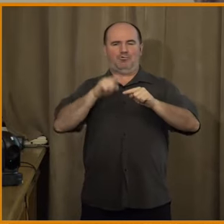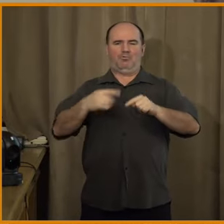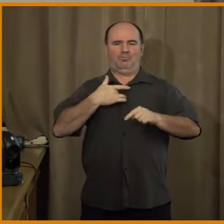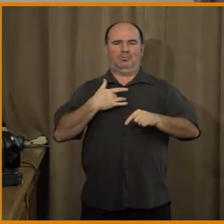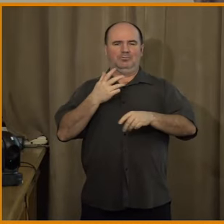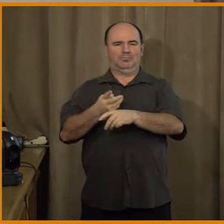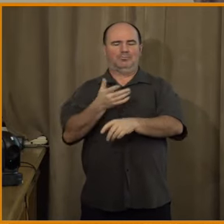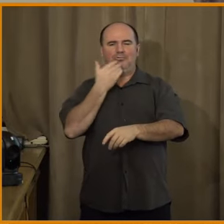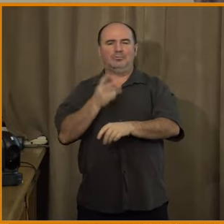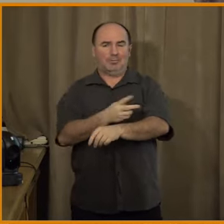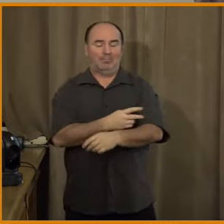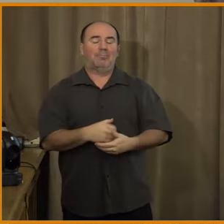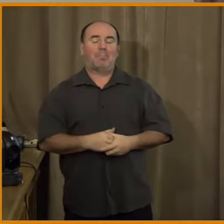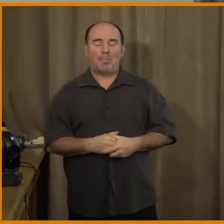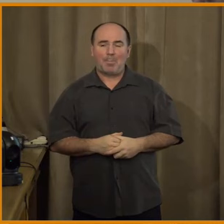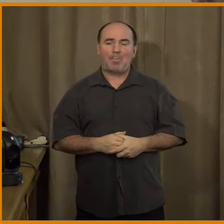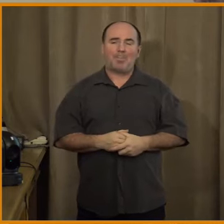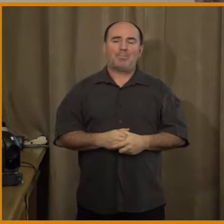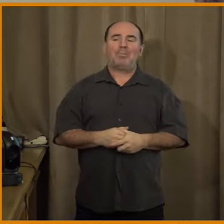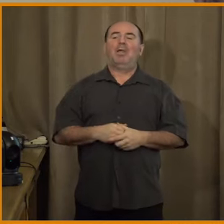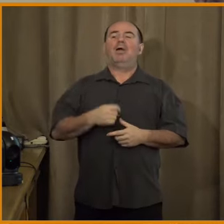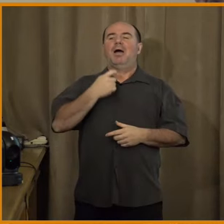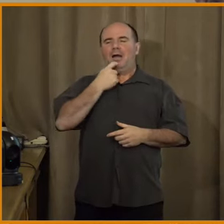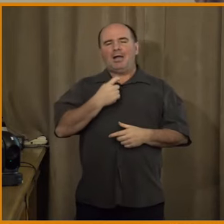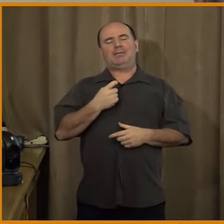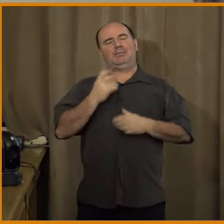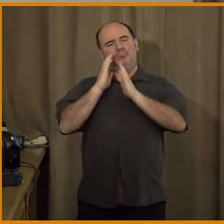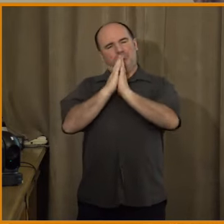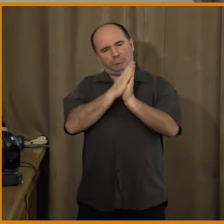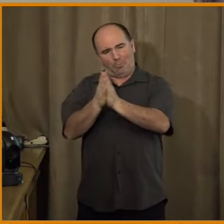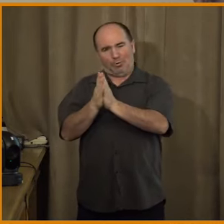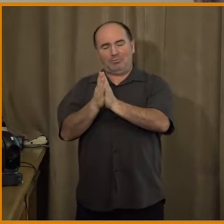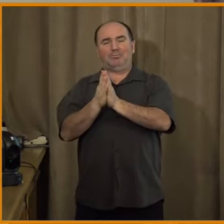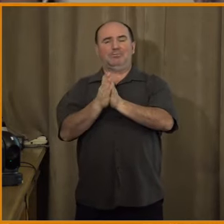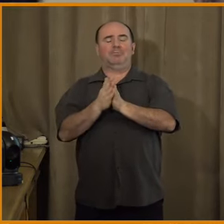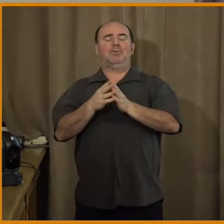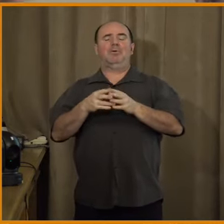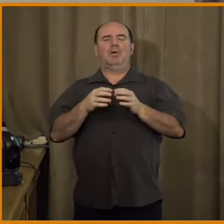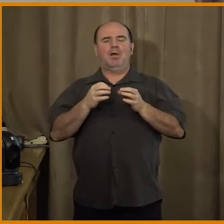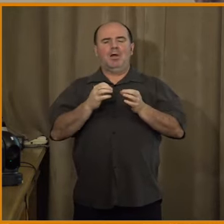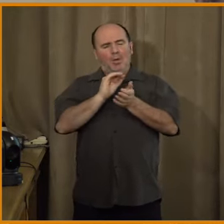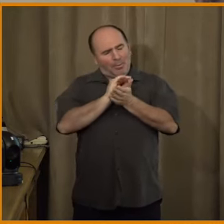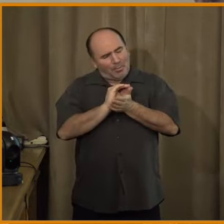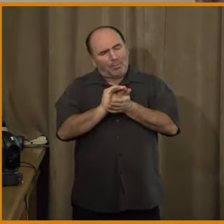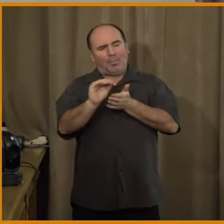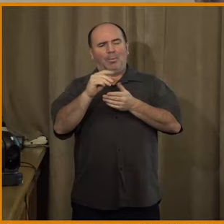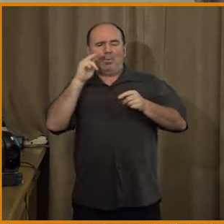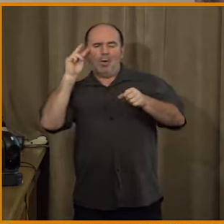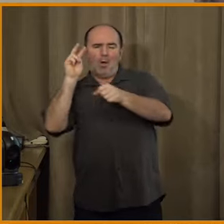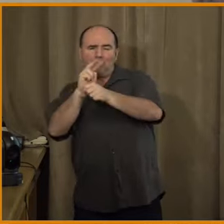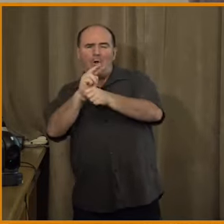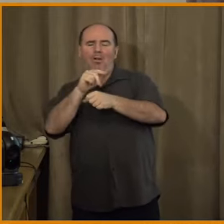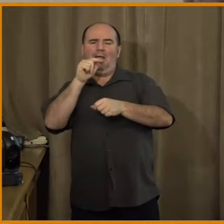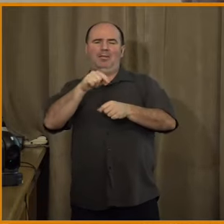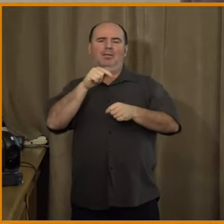chtěl bych orodovat za to, abychom doopravdy brali větší ohled na ten kauzální směr od nedůvěry k dezinformacím,